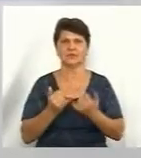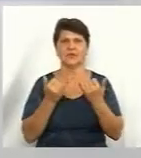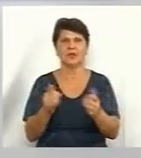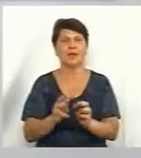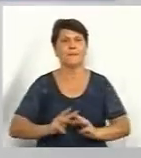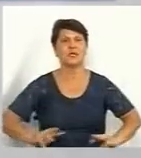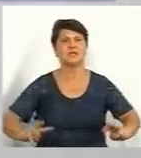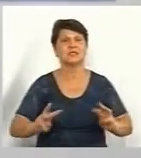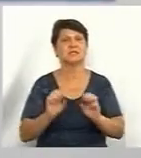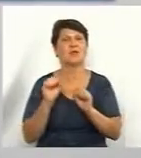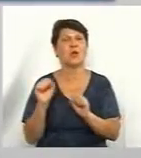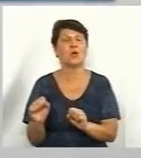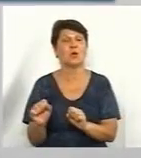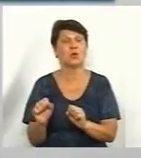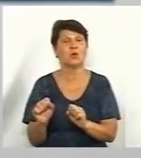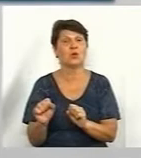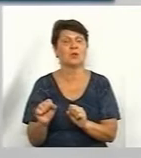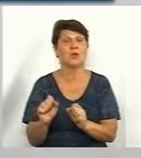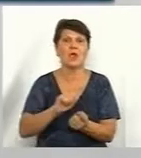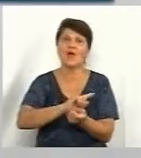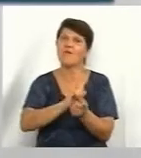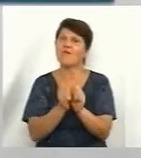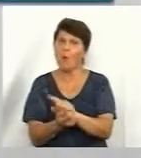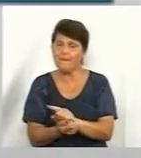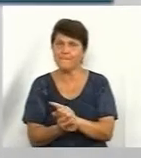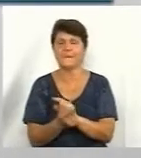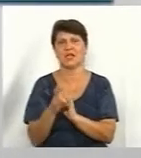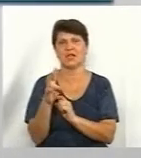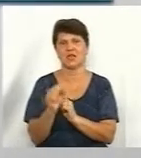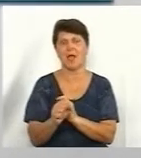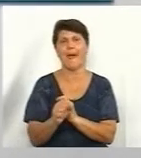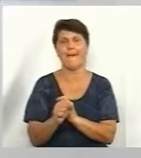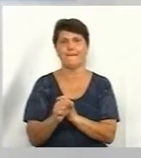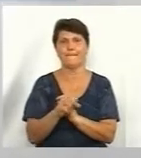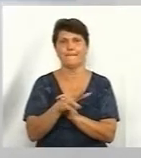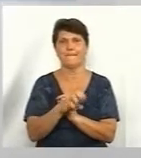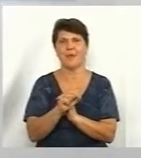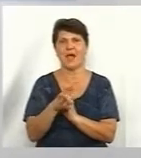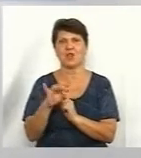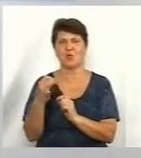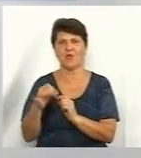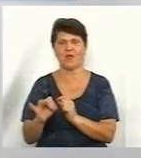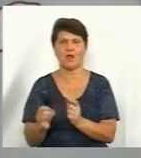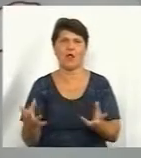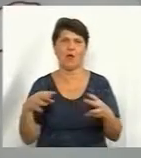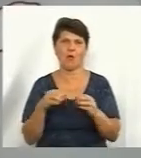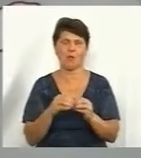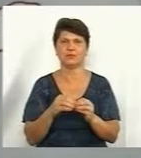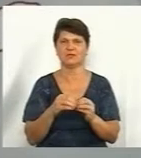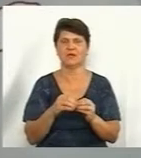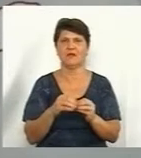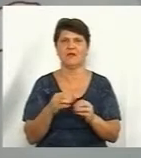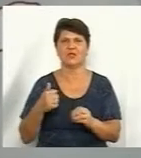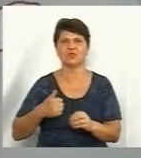оборони України в обмін на майновий комплекс Міністерства оборони України військова частина 82, село Людовка,